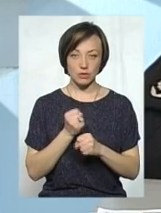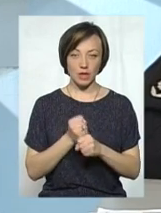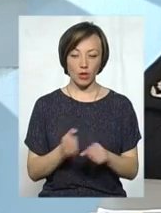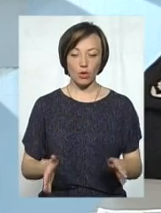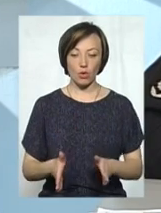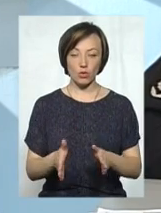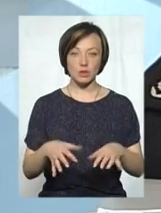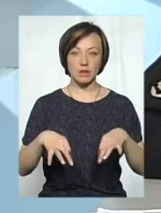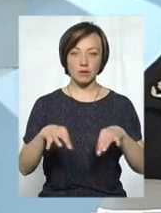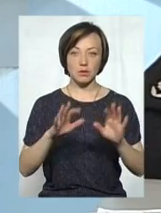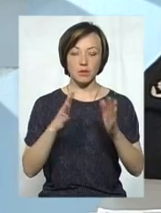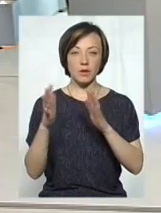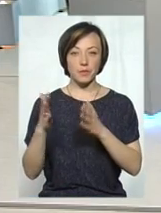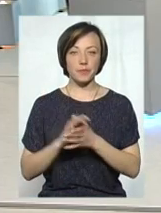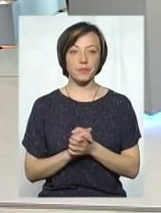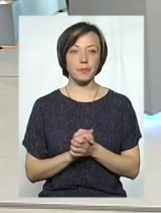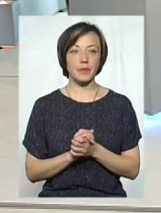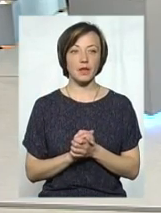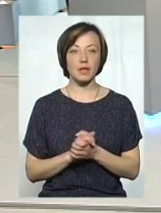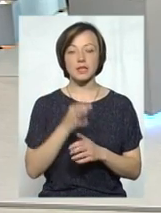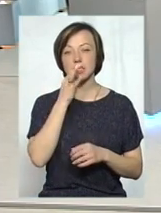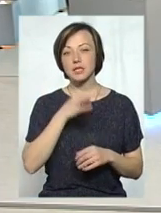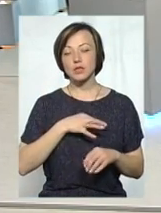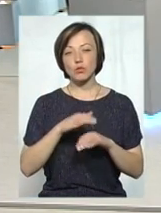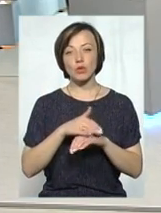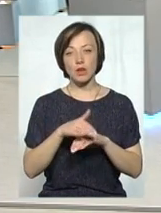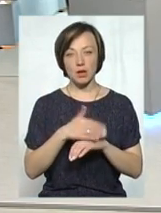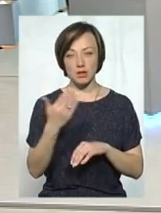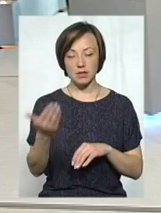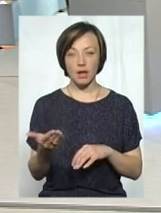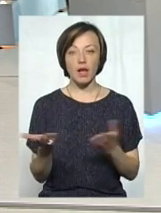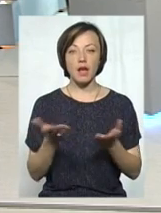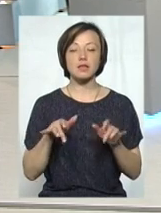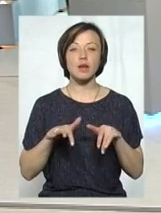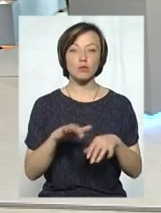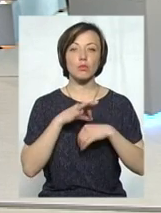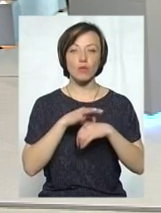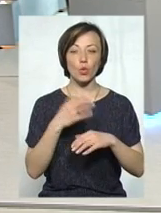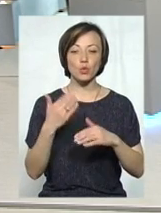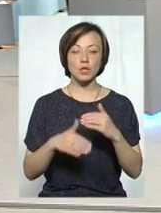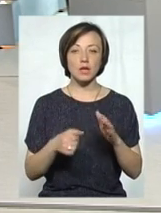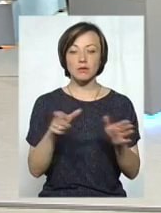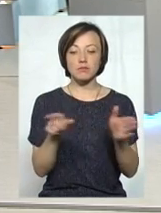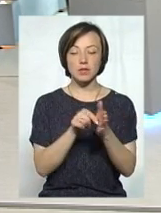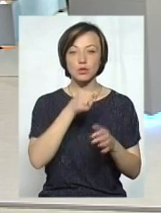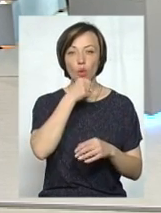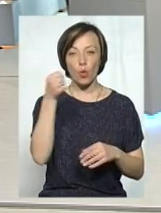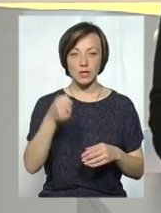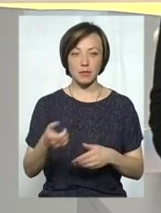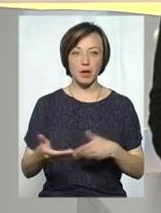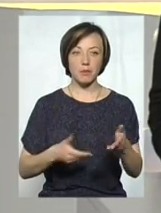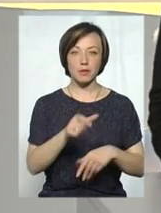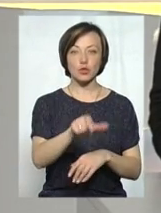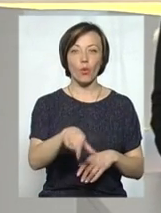дорожньо-транспортних пригод. Дякую. Це не стільки мало. Пані Анна, скажіть, які заходи проводяться вже з дорослими пішоходами,